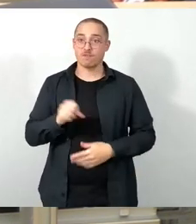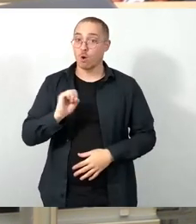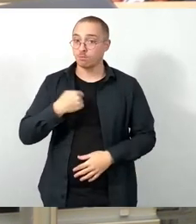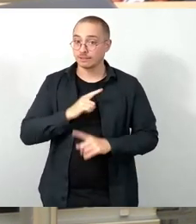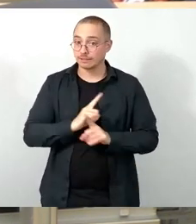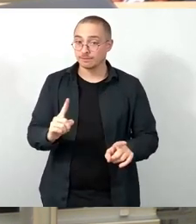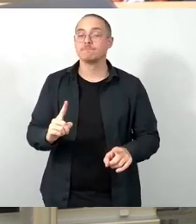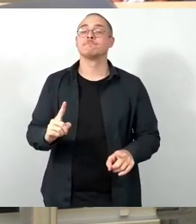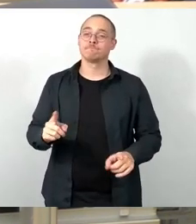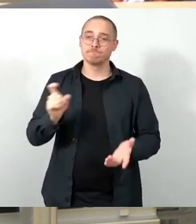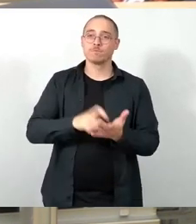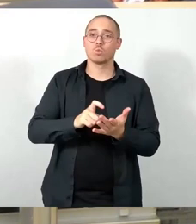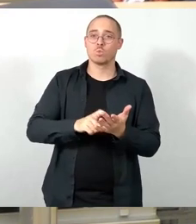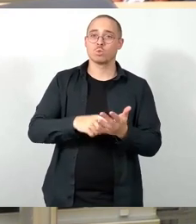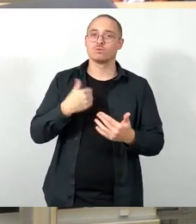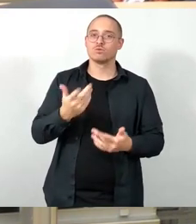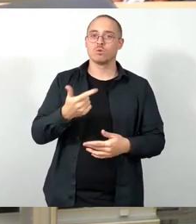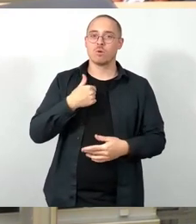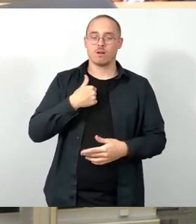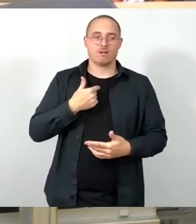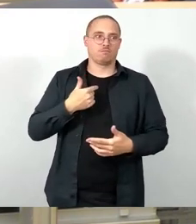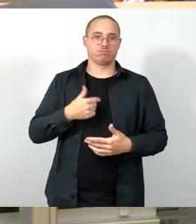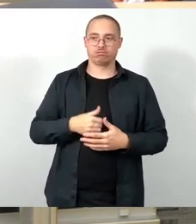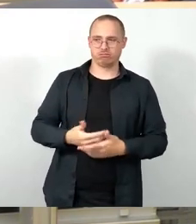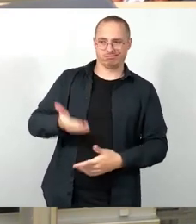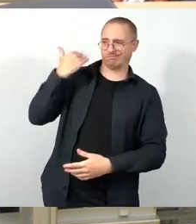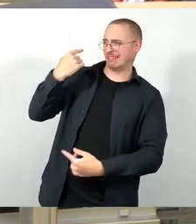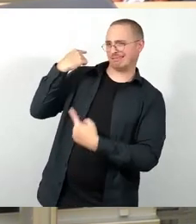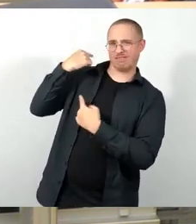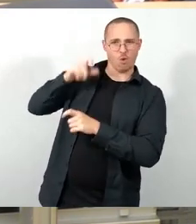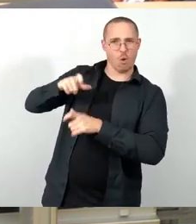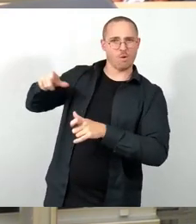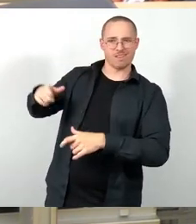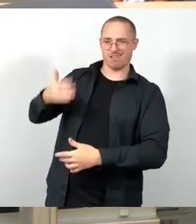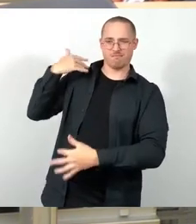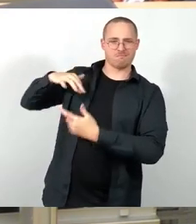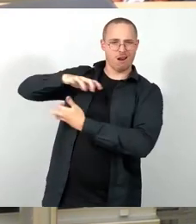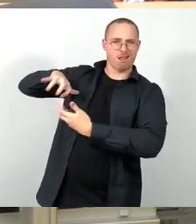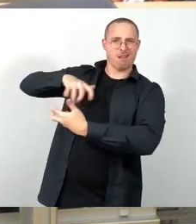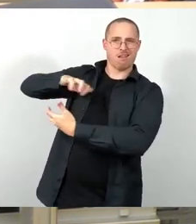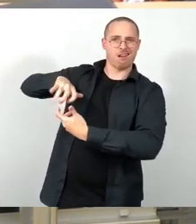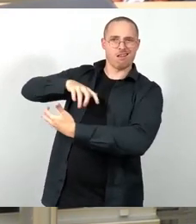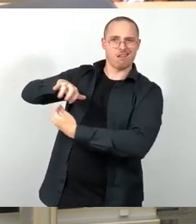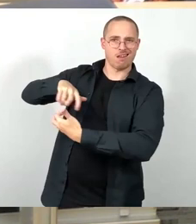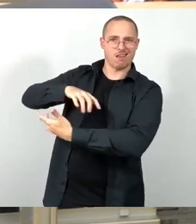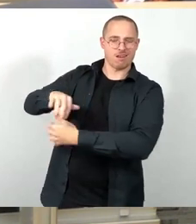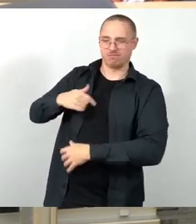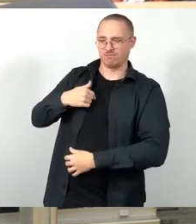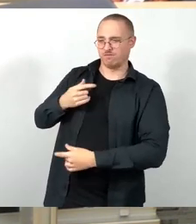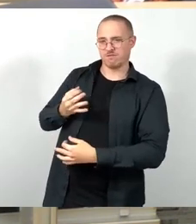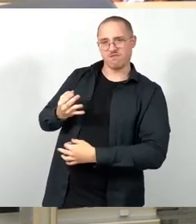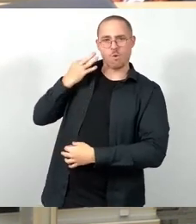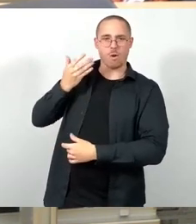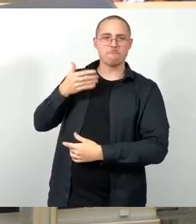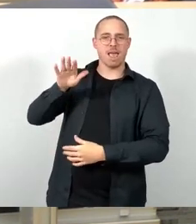ich nur ungern dem Bumbatz hinter mir eine Legitimation für sein unziemliches Treiben gebe und schon gar nicht noch mehr macht. Was